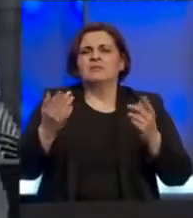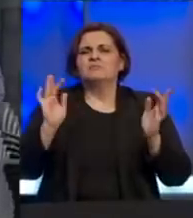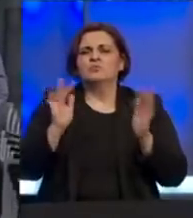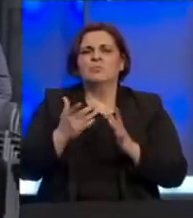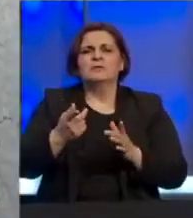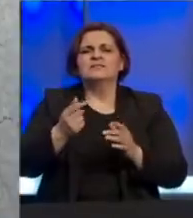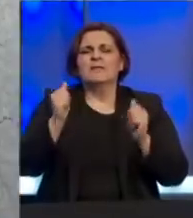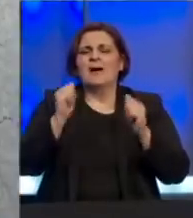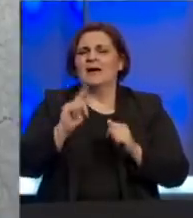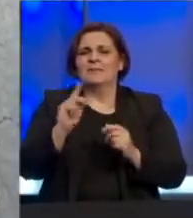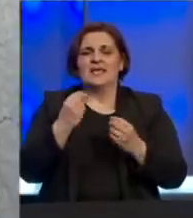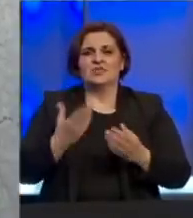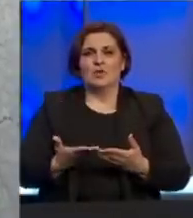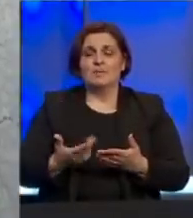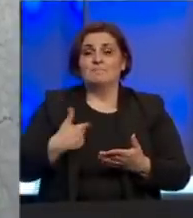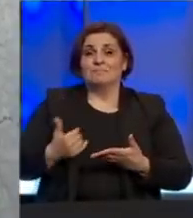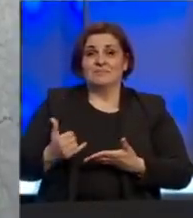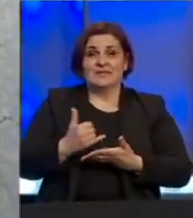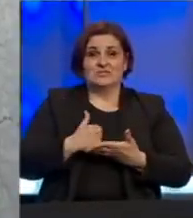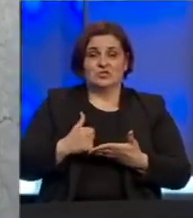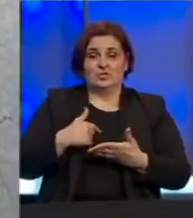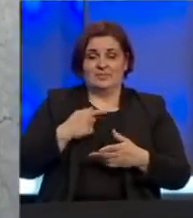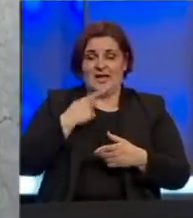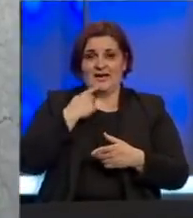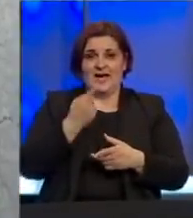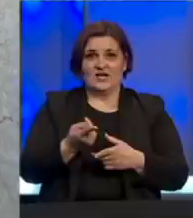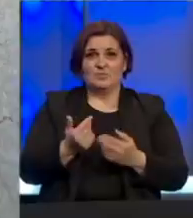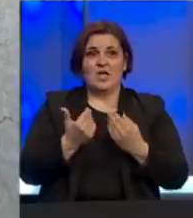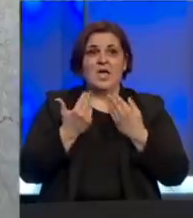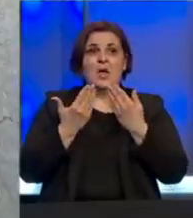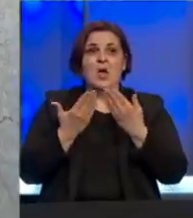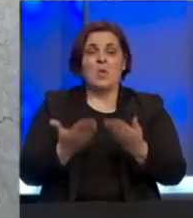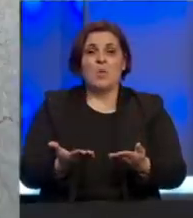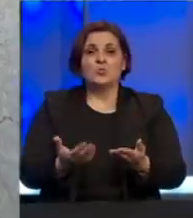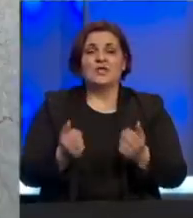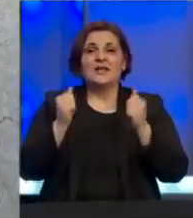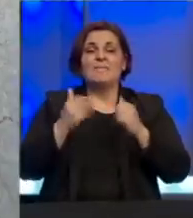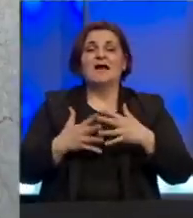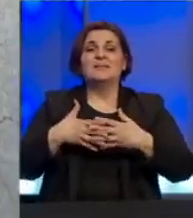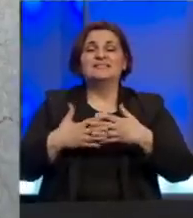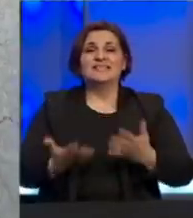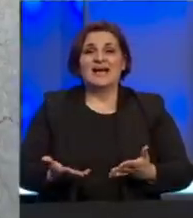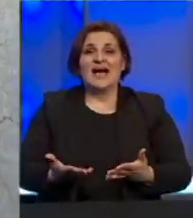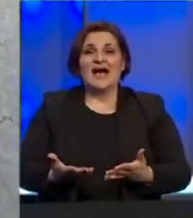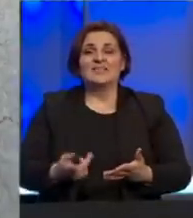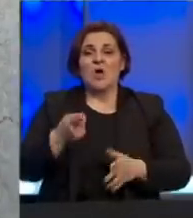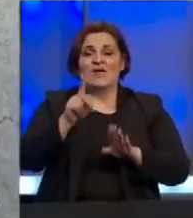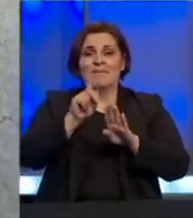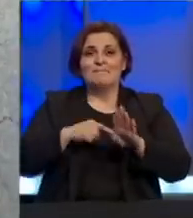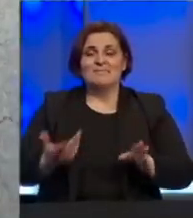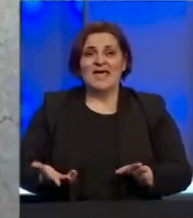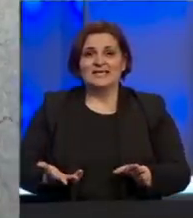nije dobra ovom priliku bih skoristio i da kažem da smo ponudili bili i bankama saradnju ovaj mjesec